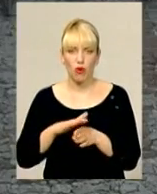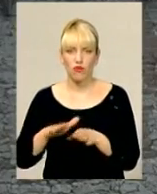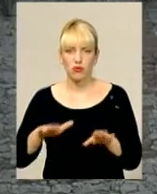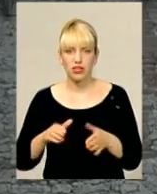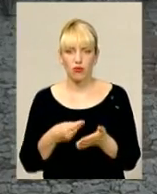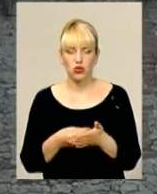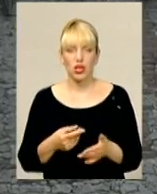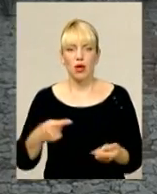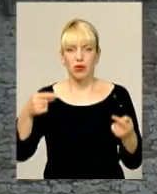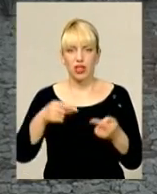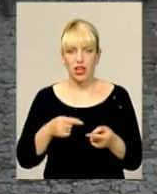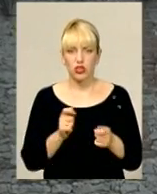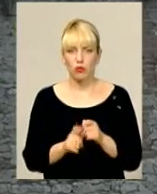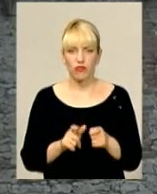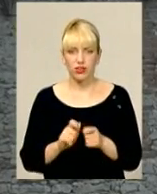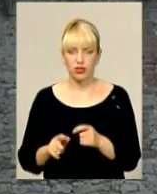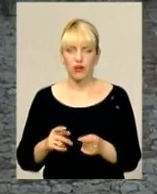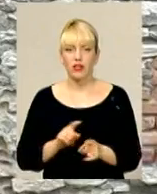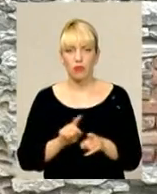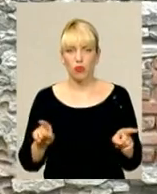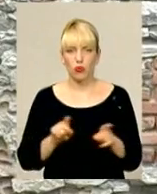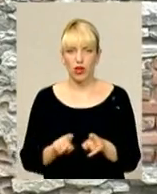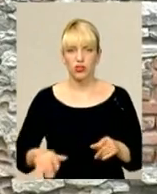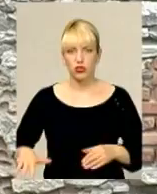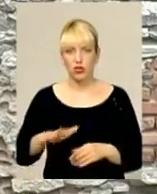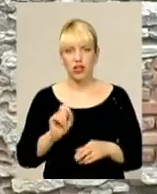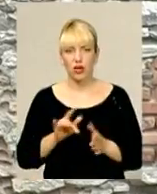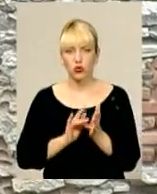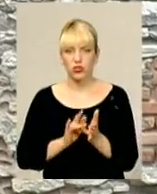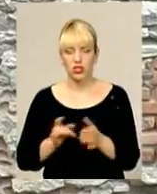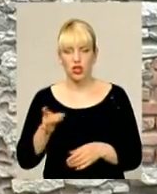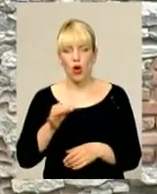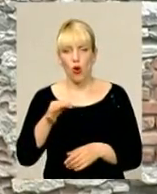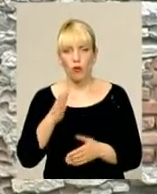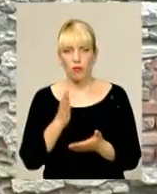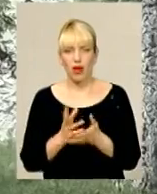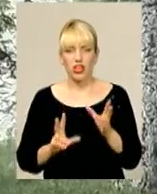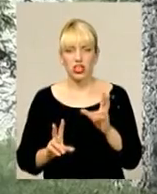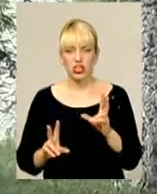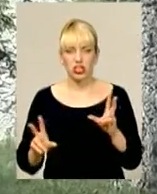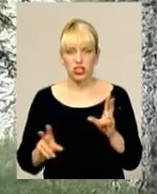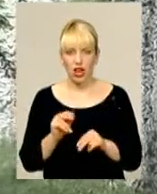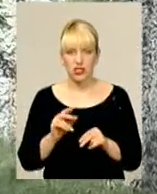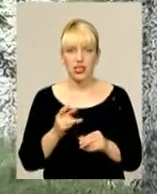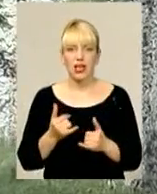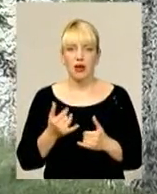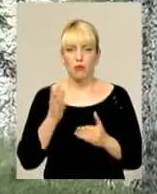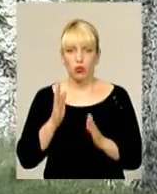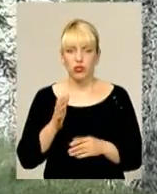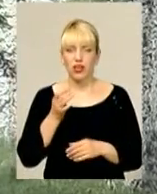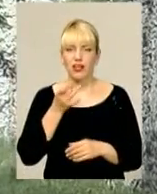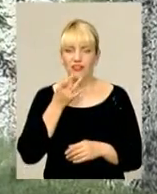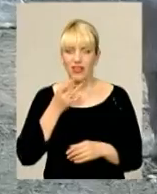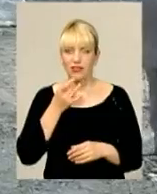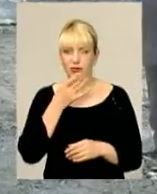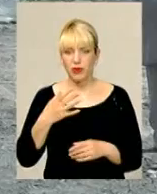фінансуванні, а також популяризації краю як туристичного регіону, область має всі шанси бути інвестиційно привабливою для закордонних партнерів.